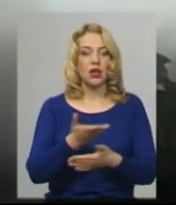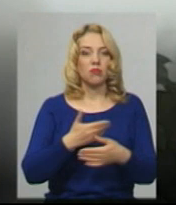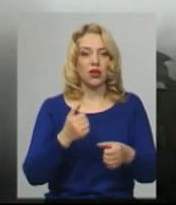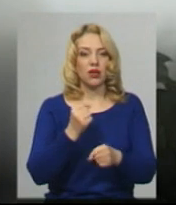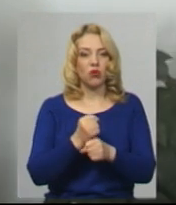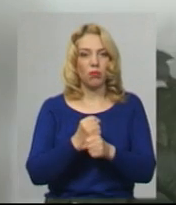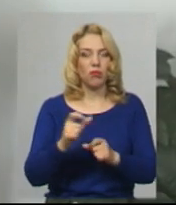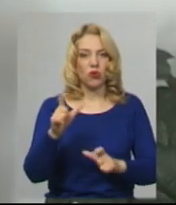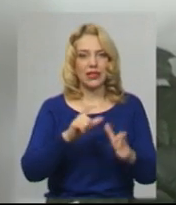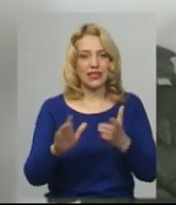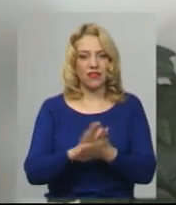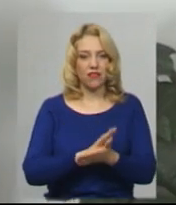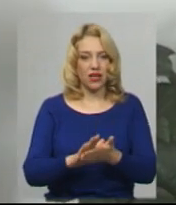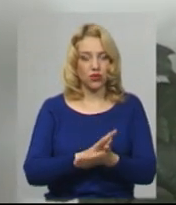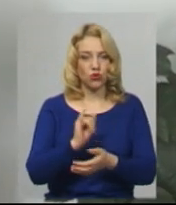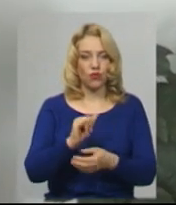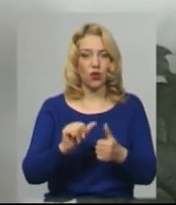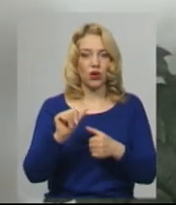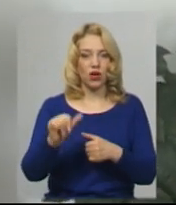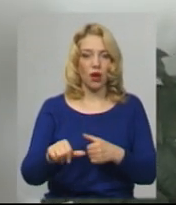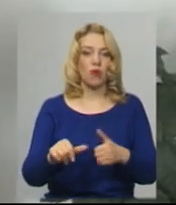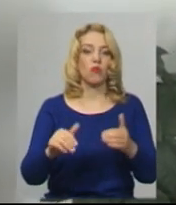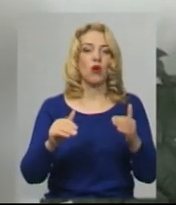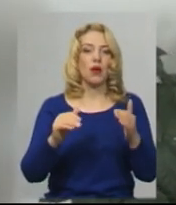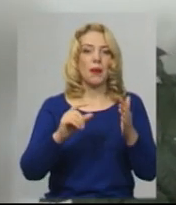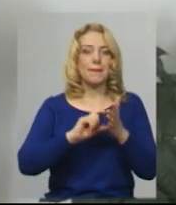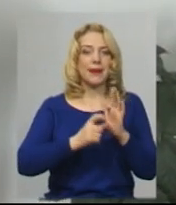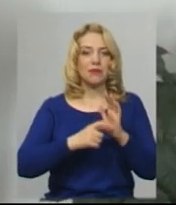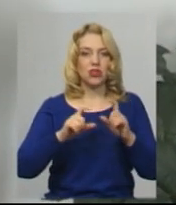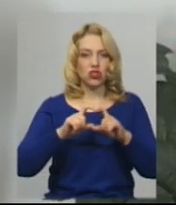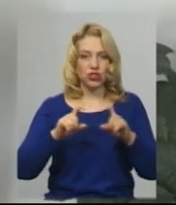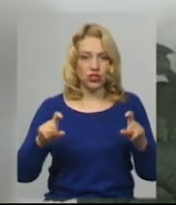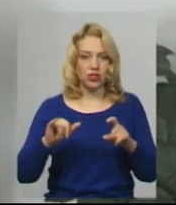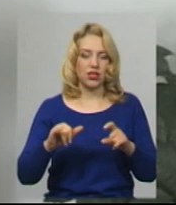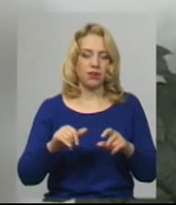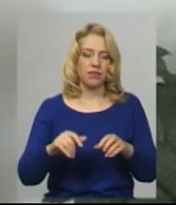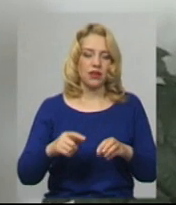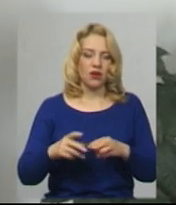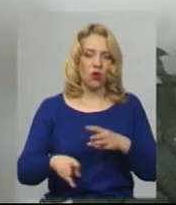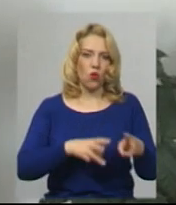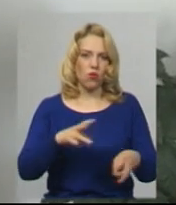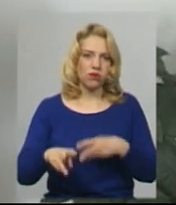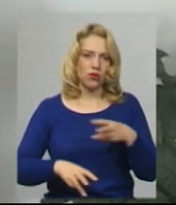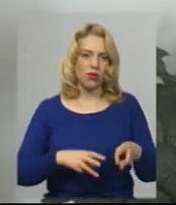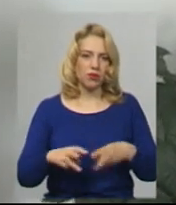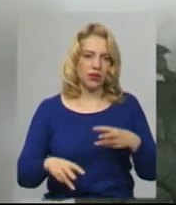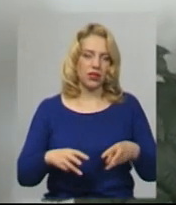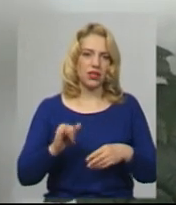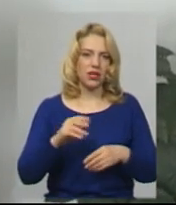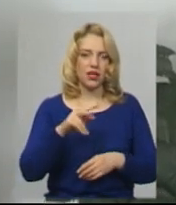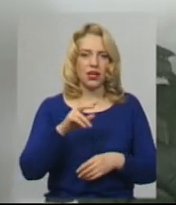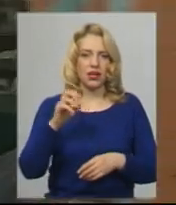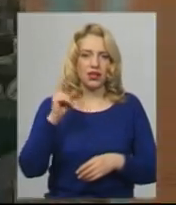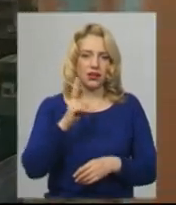їхню дізінфекцію в окремому приміщенні, шляхом опробки їхні та бактерицидних ламп.